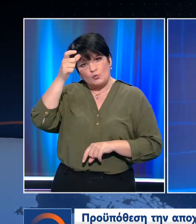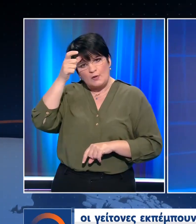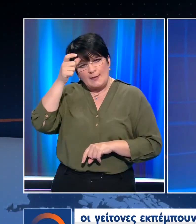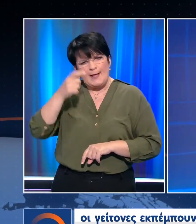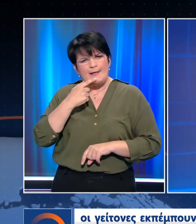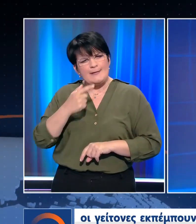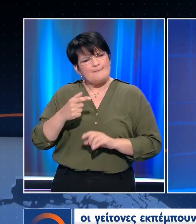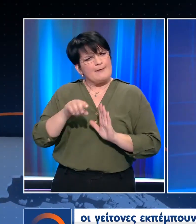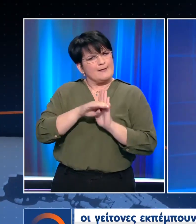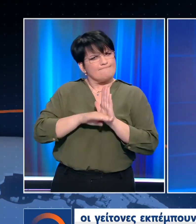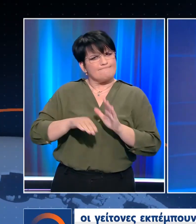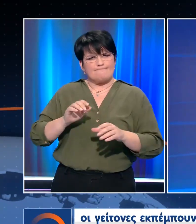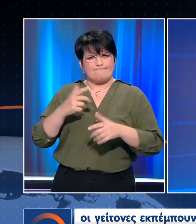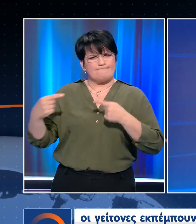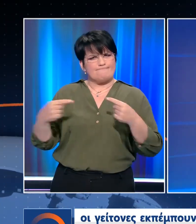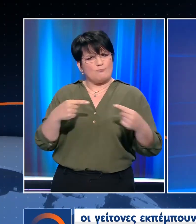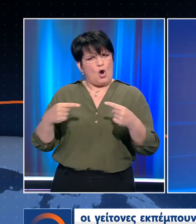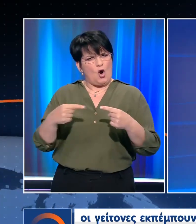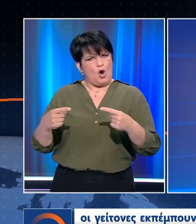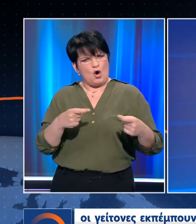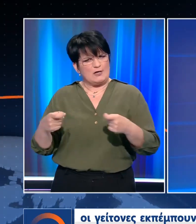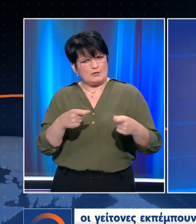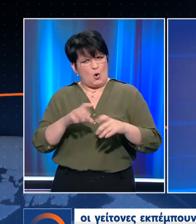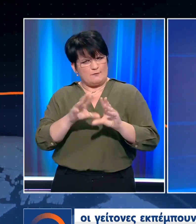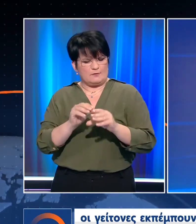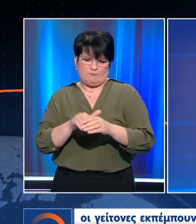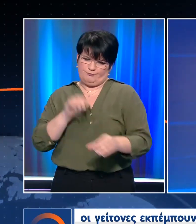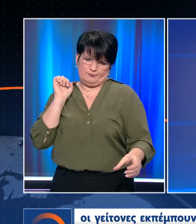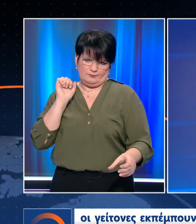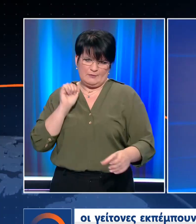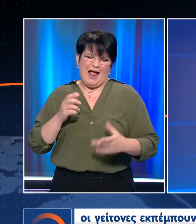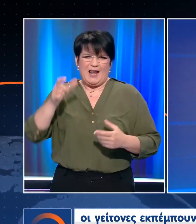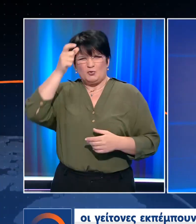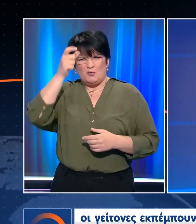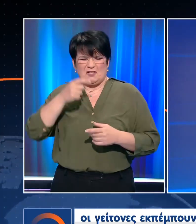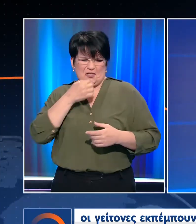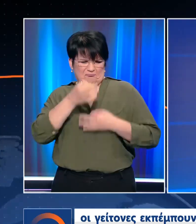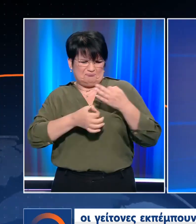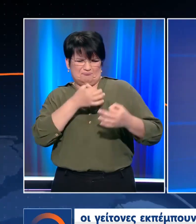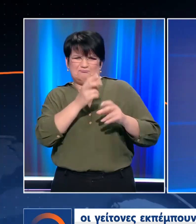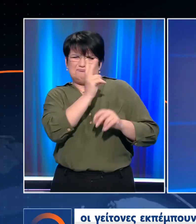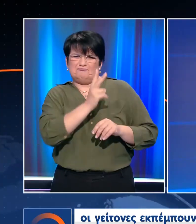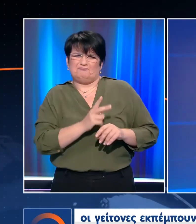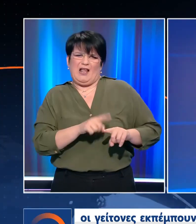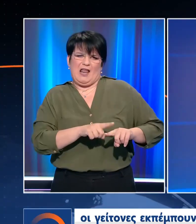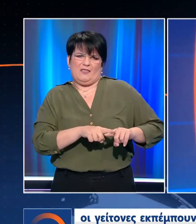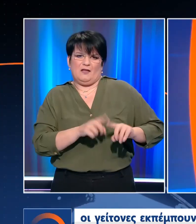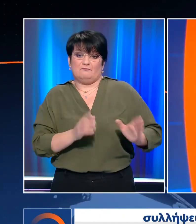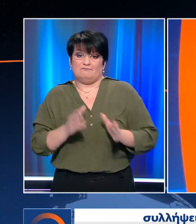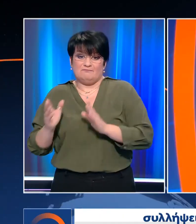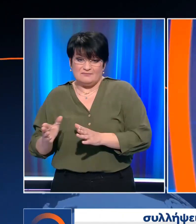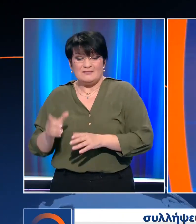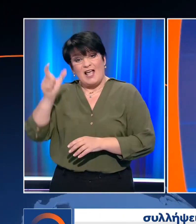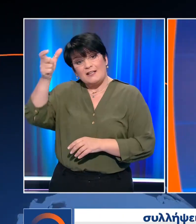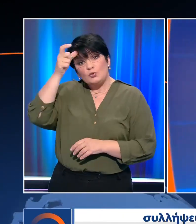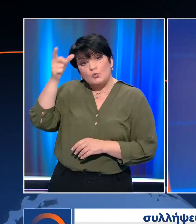που οι γείτονες εκπέμπουν αντιφατικά μηνύματα με επιθετικές δηλώσεις. Και όλα αυτά την ώρα που στην τουρκική πολιτική σκηνή κυριαρχούν συλλήψεις